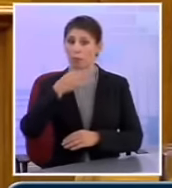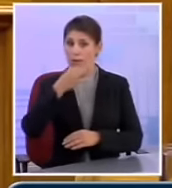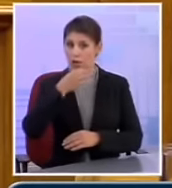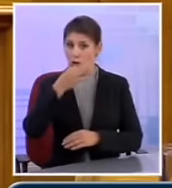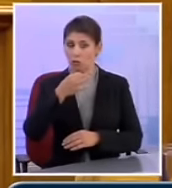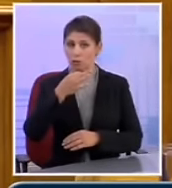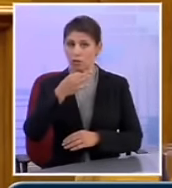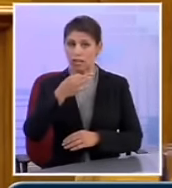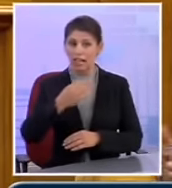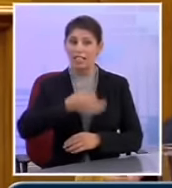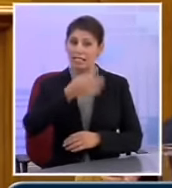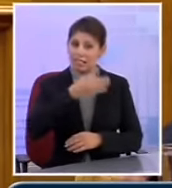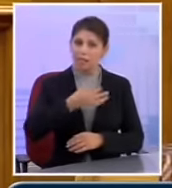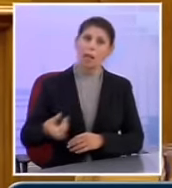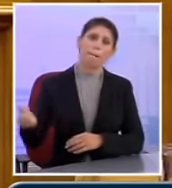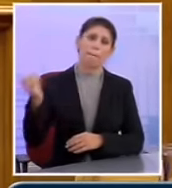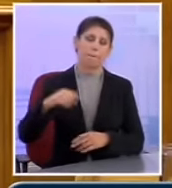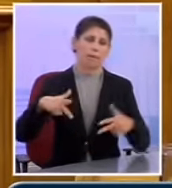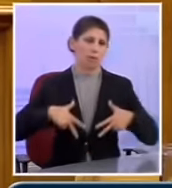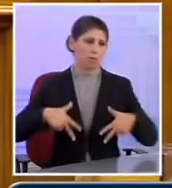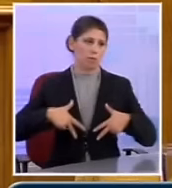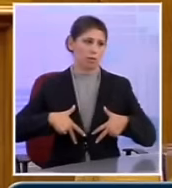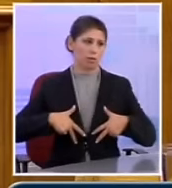οι συγγητές και μετά οι υπουργοί.